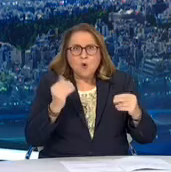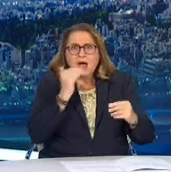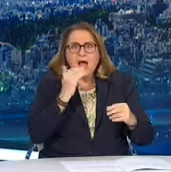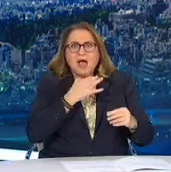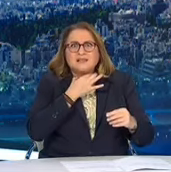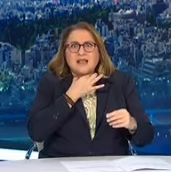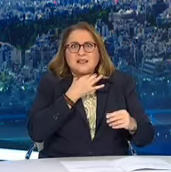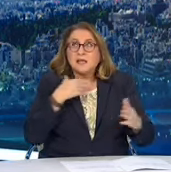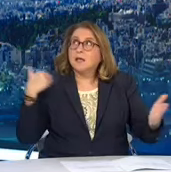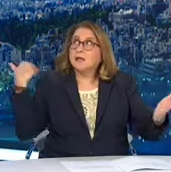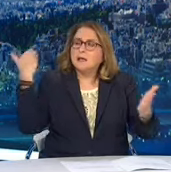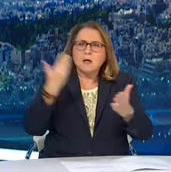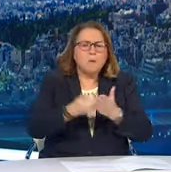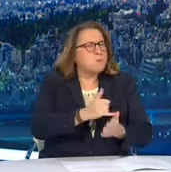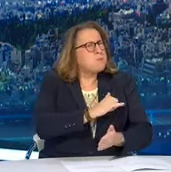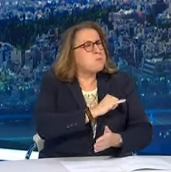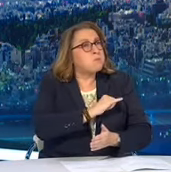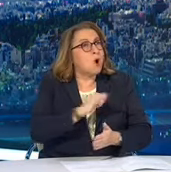πνευμονία. Ποτέ.